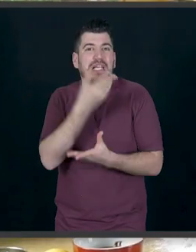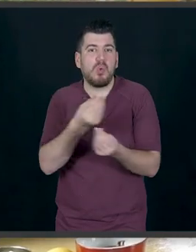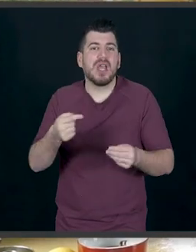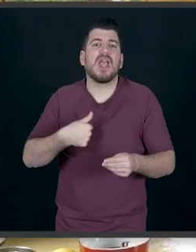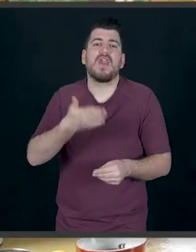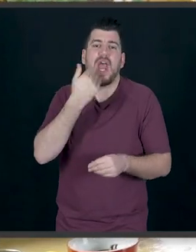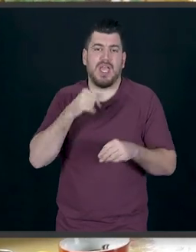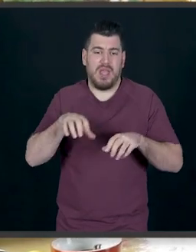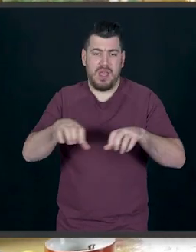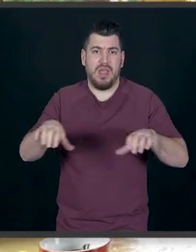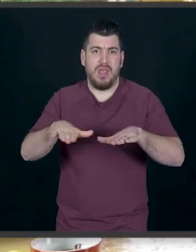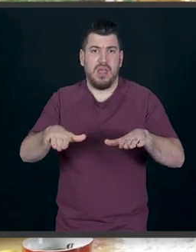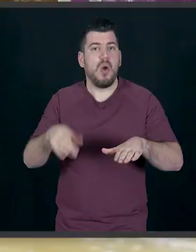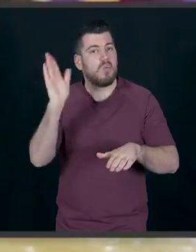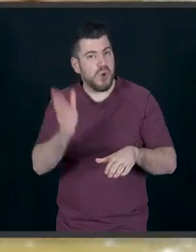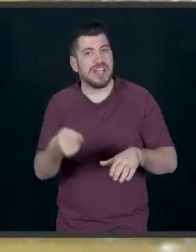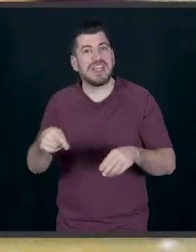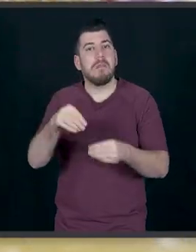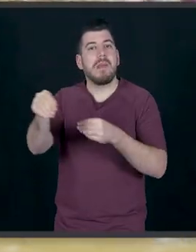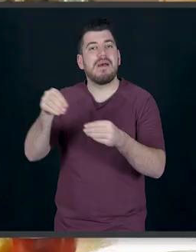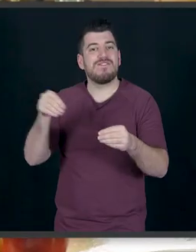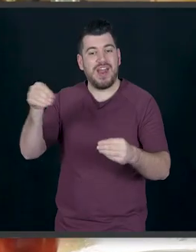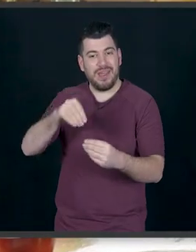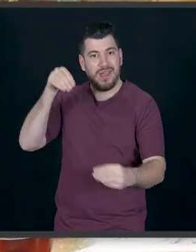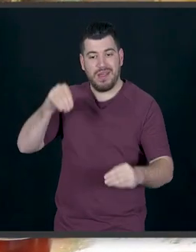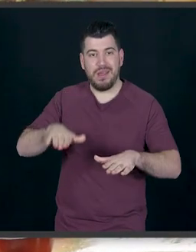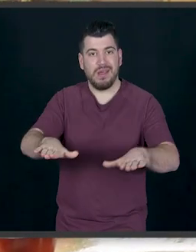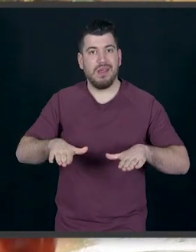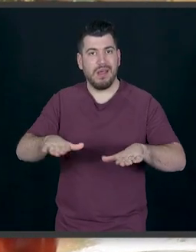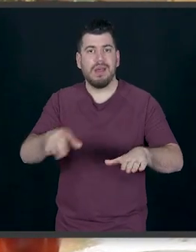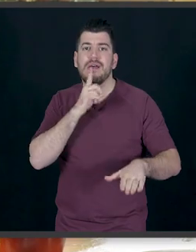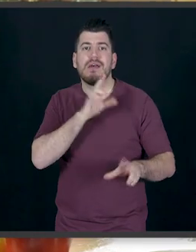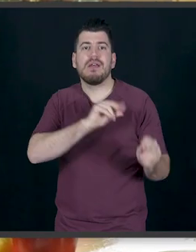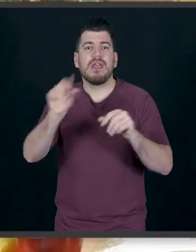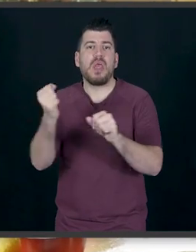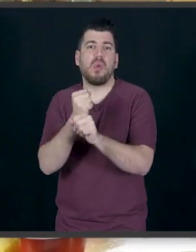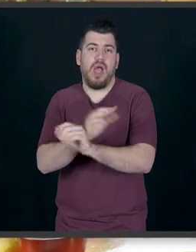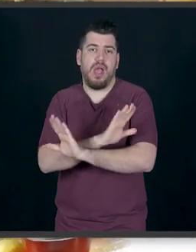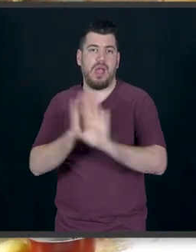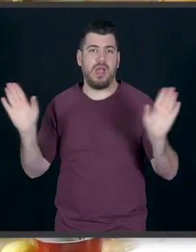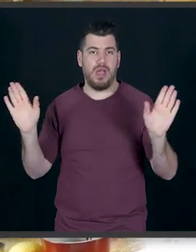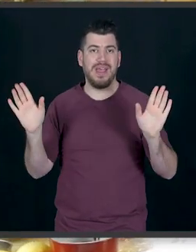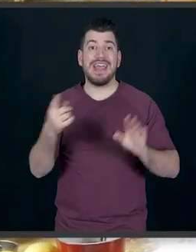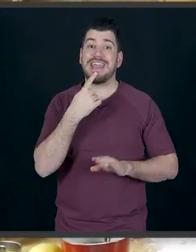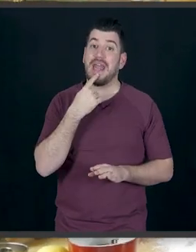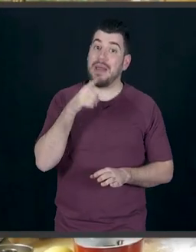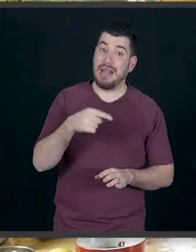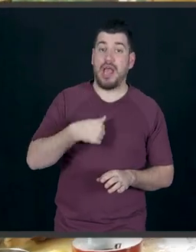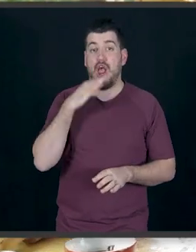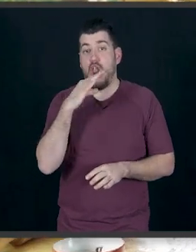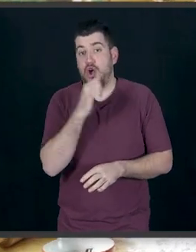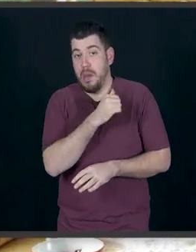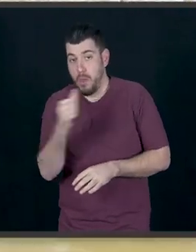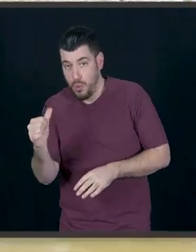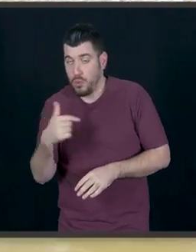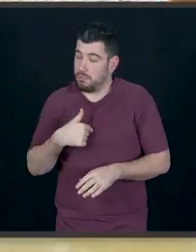Να σας πω ότι με την ίδια μεμβράνη που τυλίξετε, μπορείτε να ανοίξετε και με τη μεμβράνη. Δεν υπάρχει κανένα πρόβλημα, εντάξει. Α, και για να μην λέτε ότι είμαι μόνο λόγια, θα το